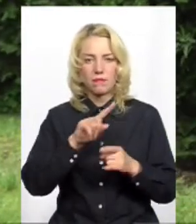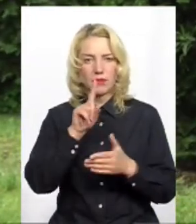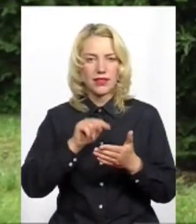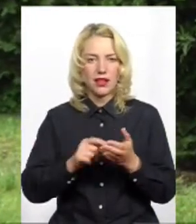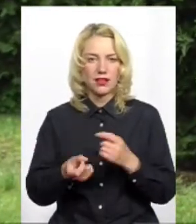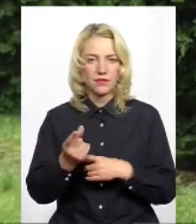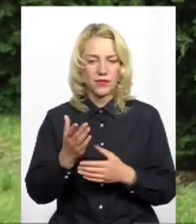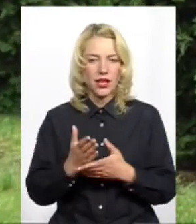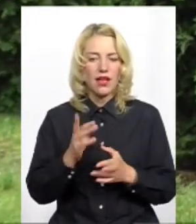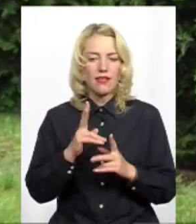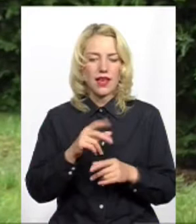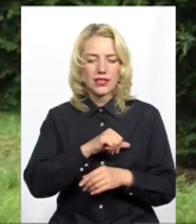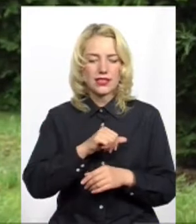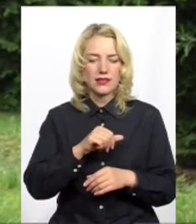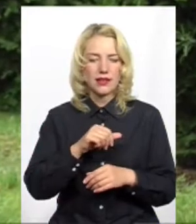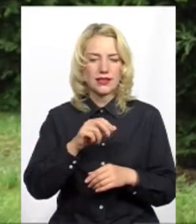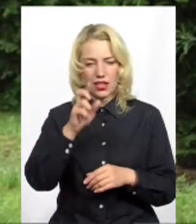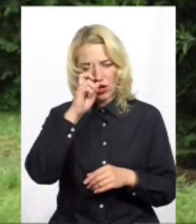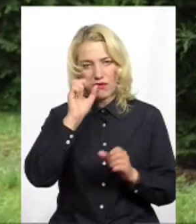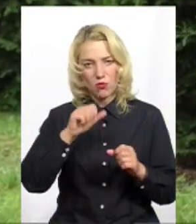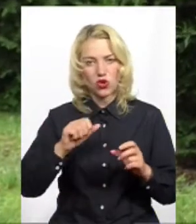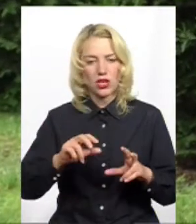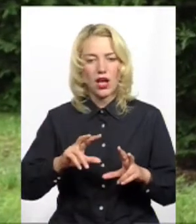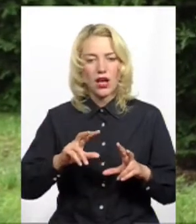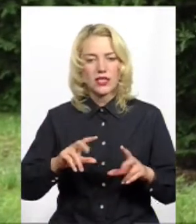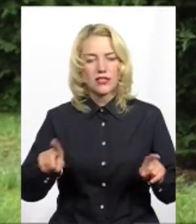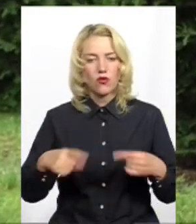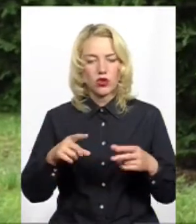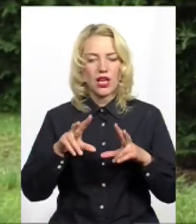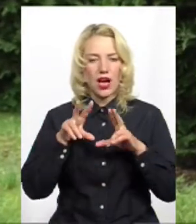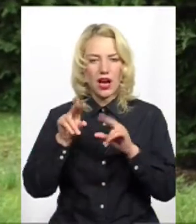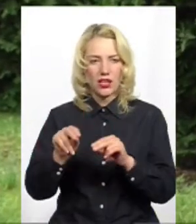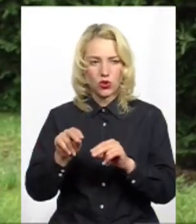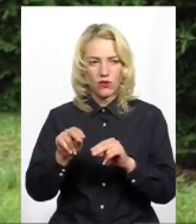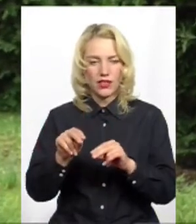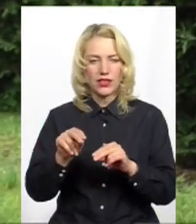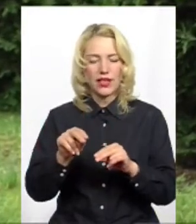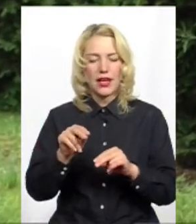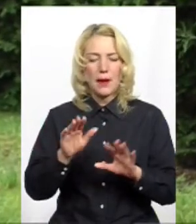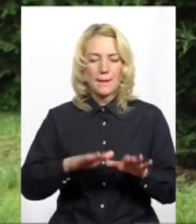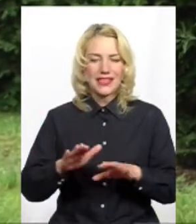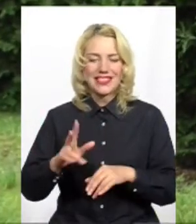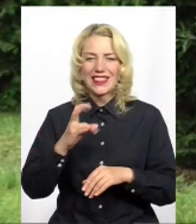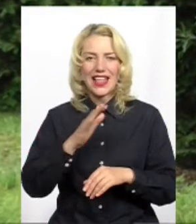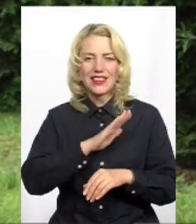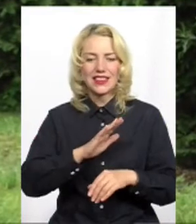Зокрема, як саме держава може створювати гарантовані робочі місця, як на недержавних підприємствах? Проте, остання тенденція до приватизації